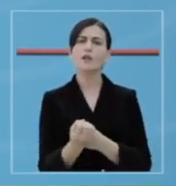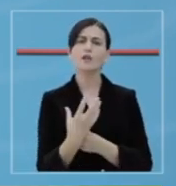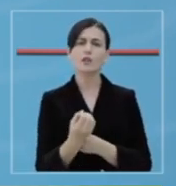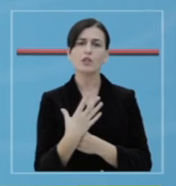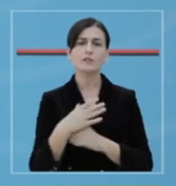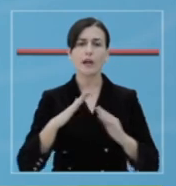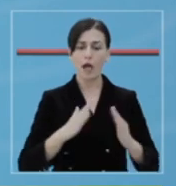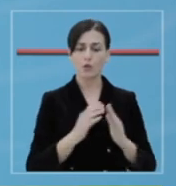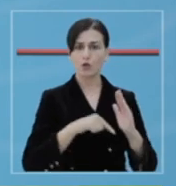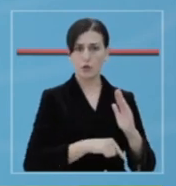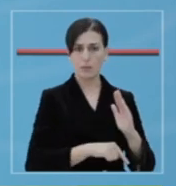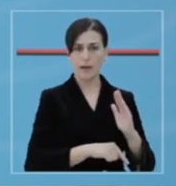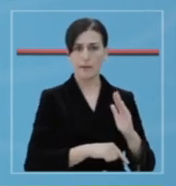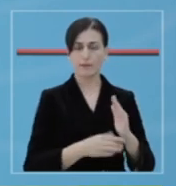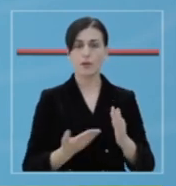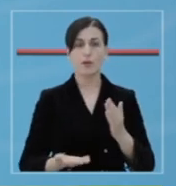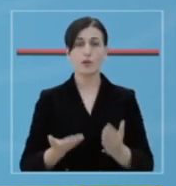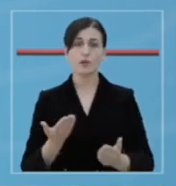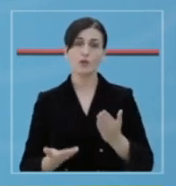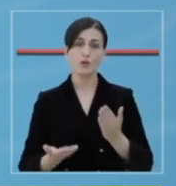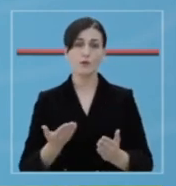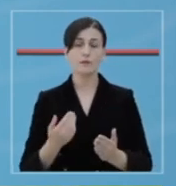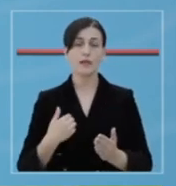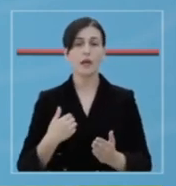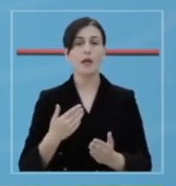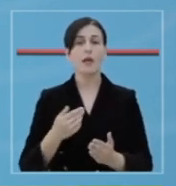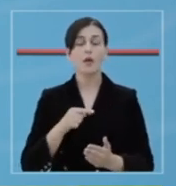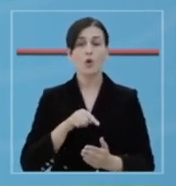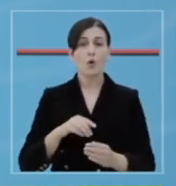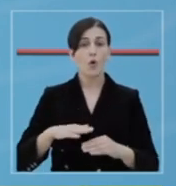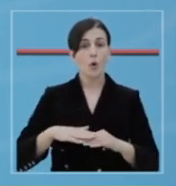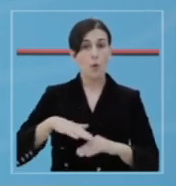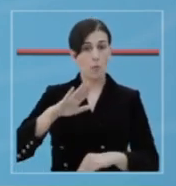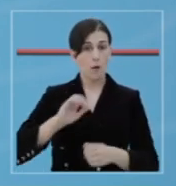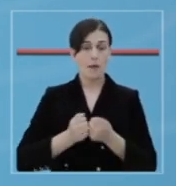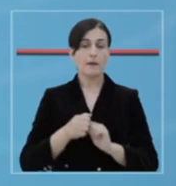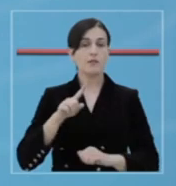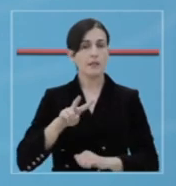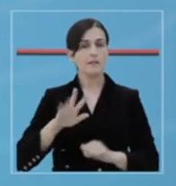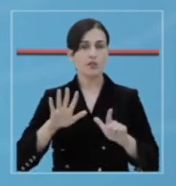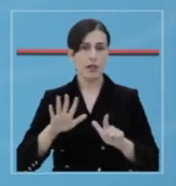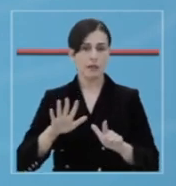gjatë kohëse karantinimit. Nëse shenja të rëndohen, jullutem telefononi nërmin urgencës 127.